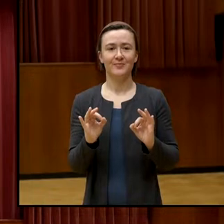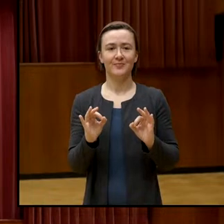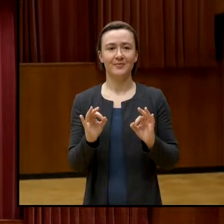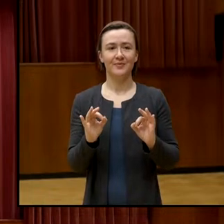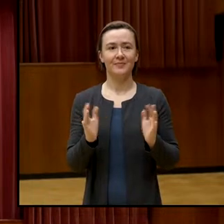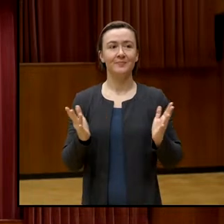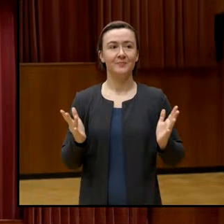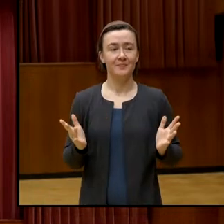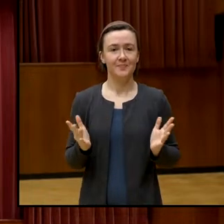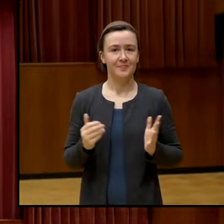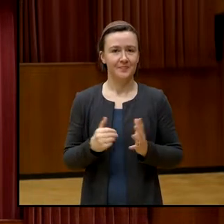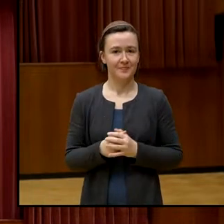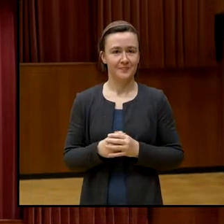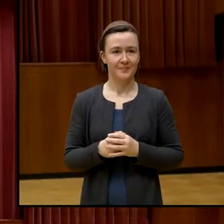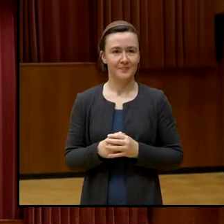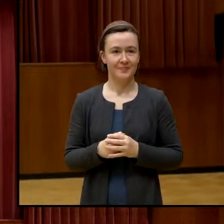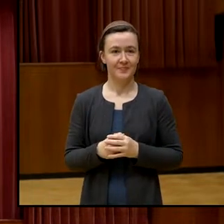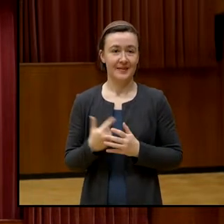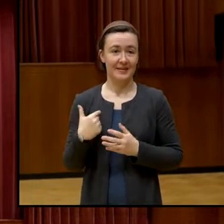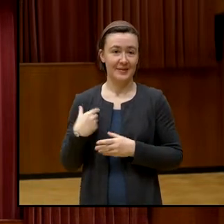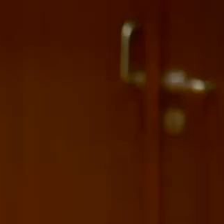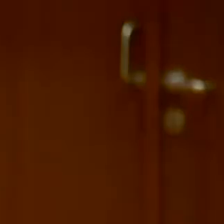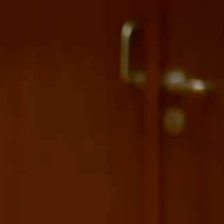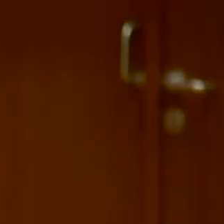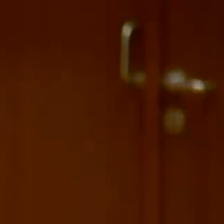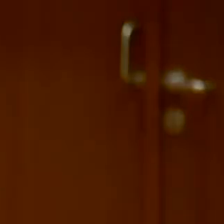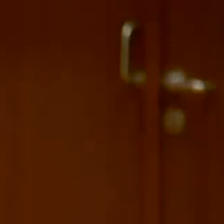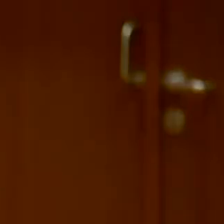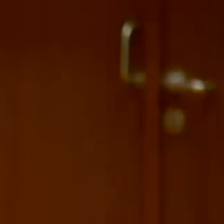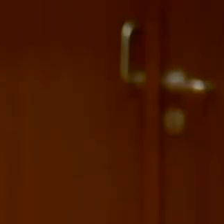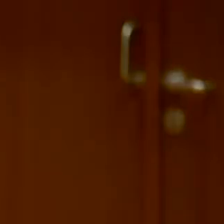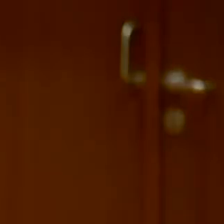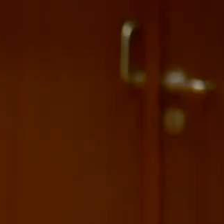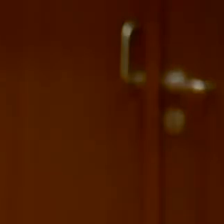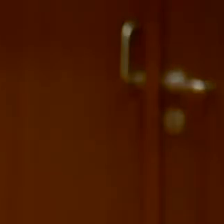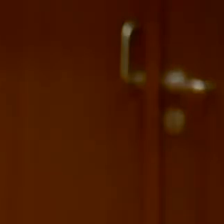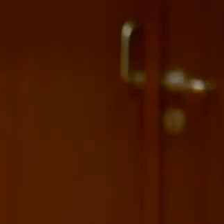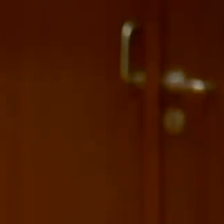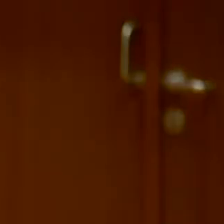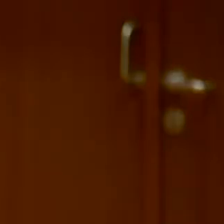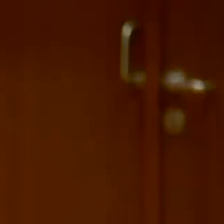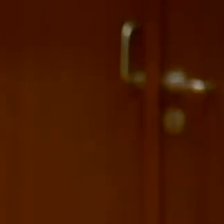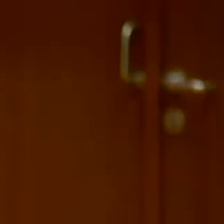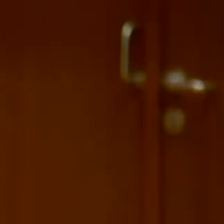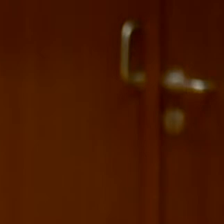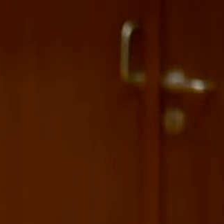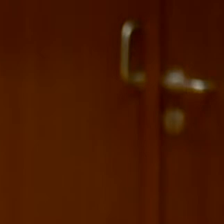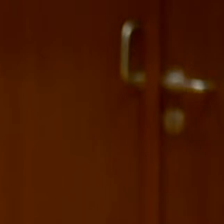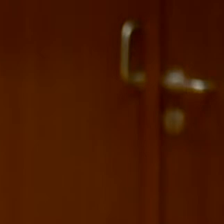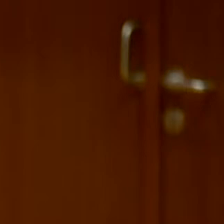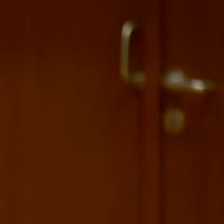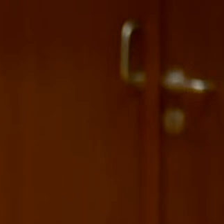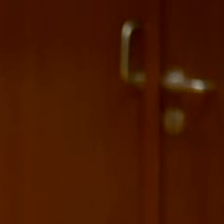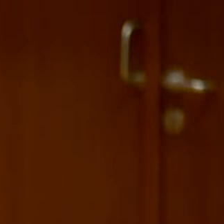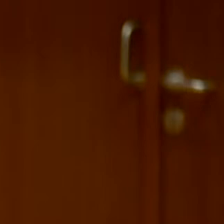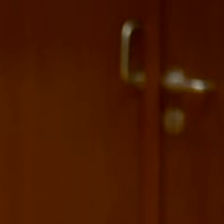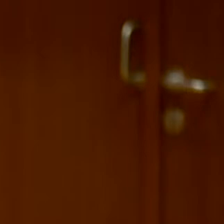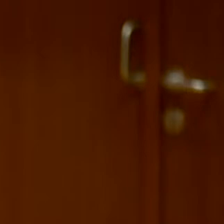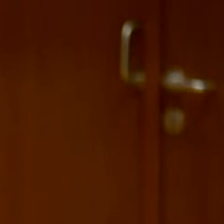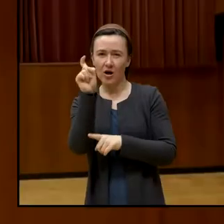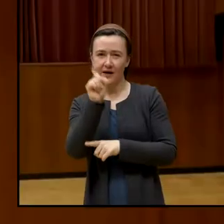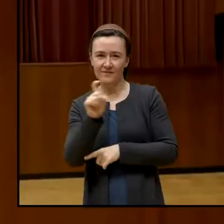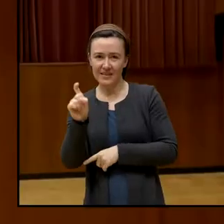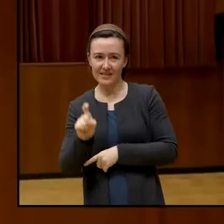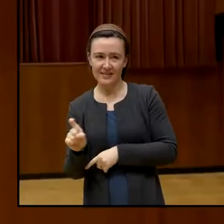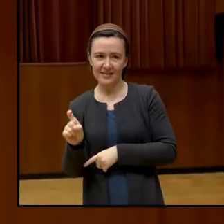So, ich habe Ihnen diese kleine Collage mitgebracht, die ich zusammengestellt habe. Auch hier wieder ein Graffiti-Schriftzug,